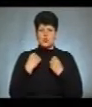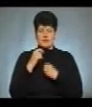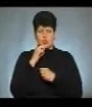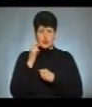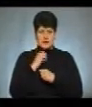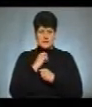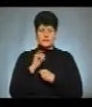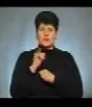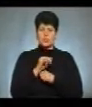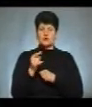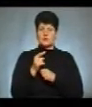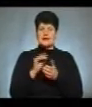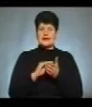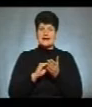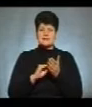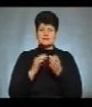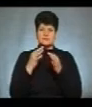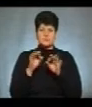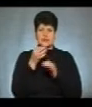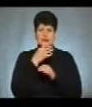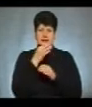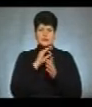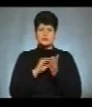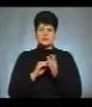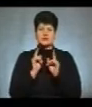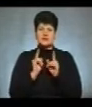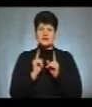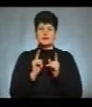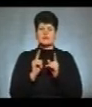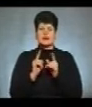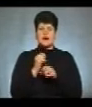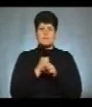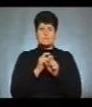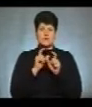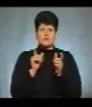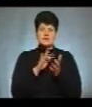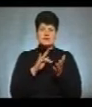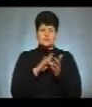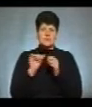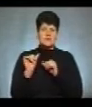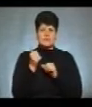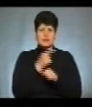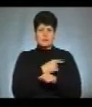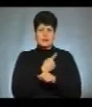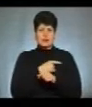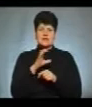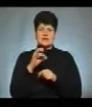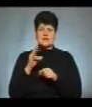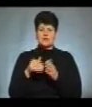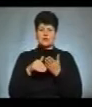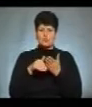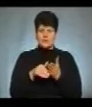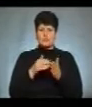У Тернополі рецепти на «Доступні ліки» виписують тільки в амбулаторіях Центру первинної медико-санітарної допомоги. Моя